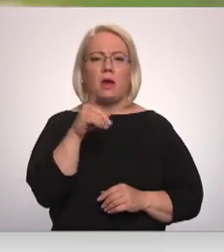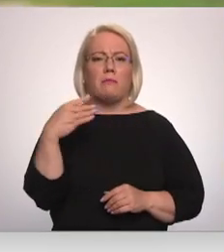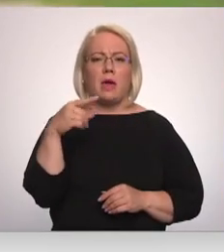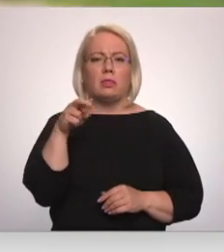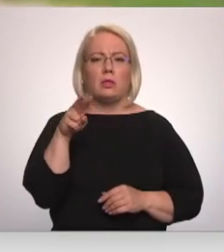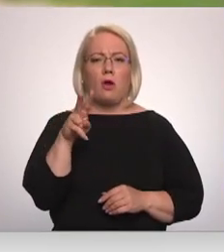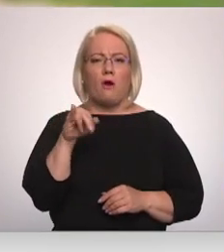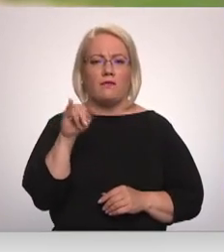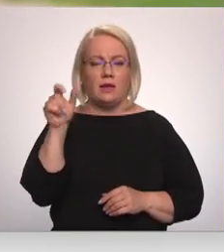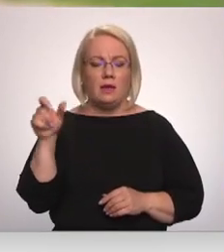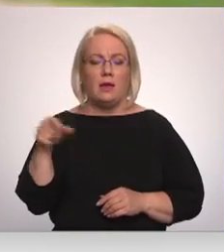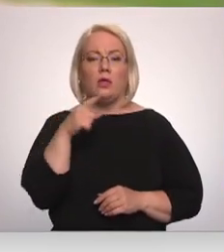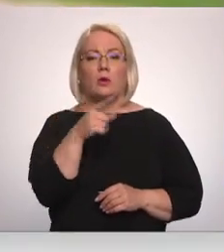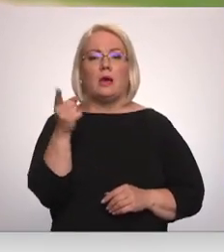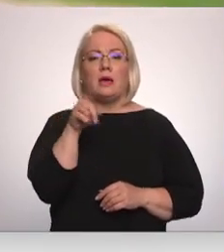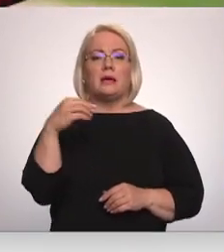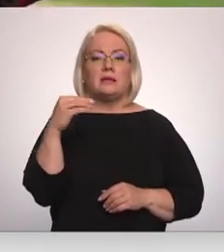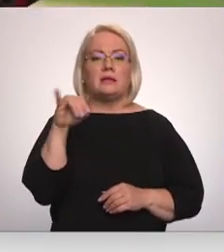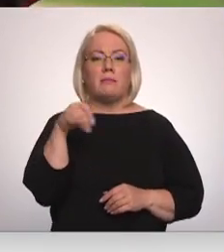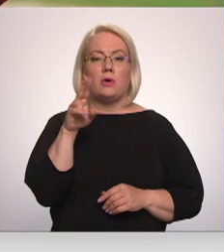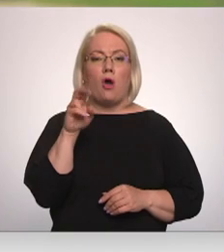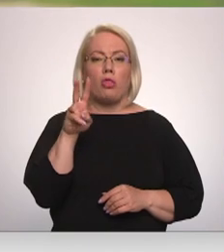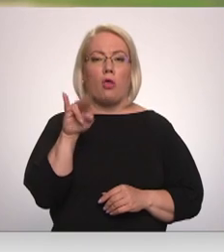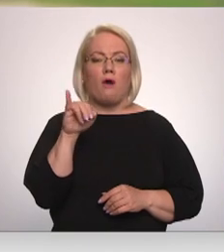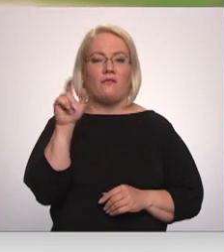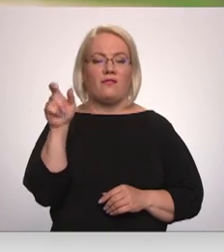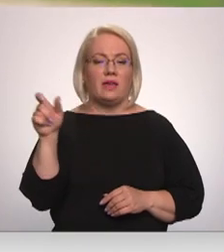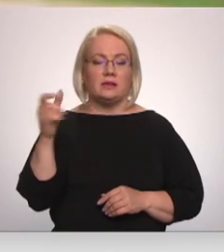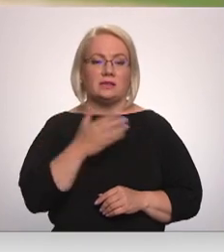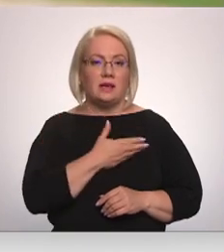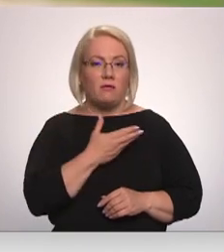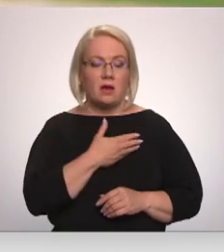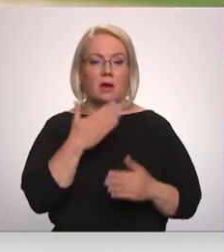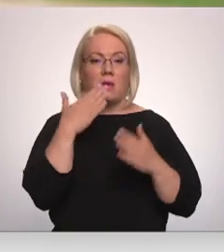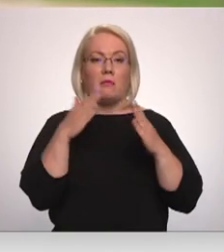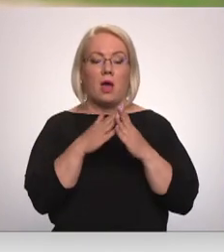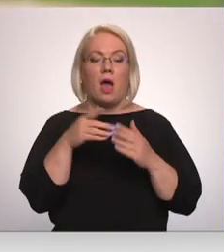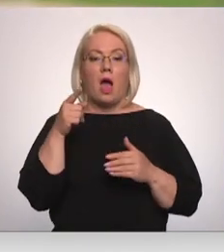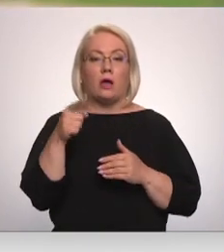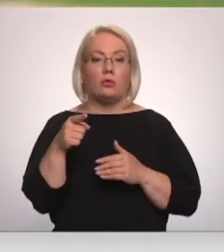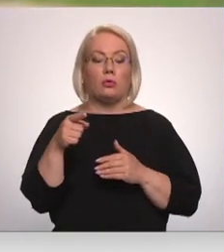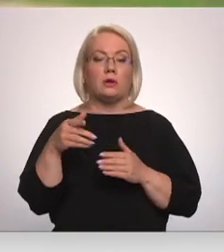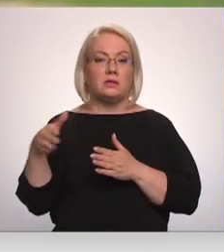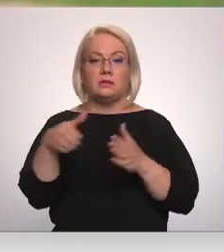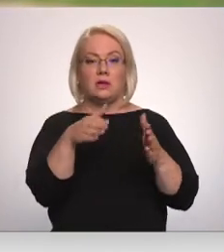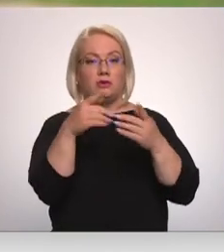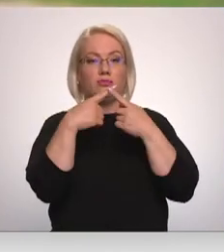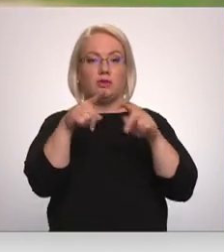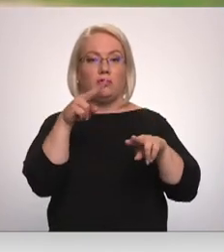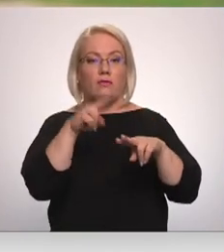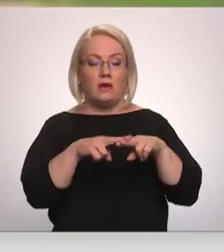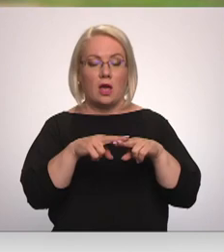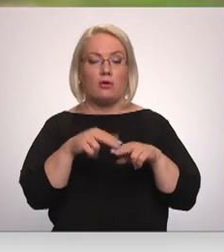Semjonovi dzīvoja. šitās pēdējās mājas, kas tev palika. Te ceļš uz Jāņu salu iet. Tāpēc tā ceļa